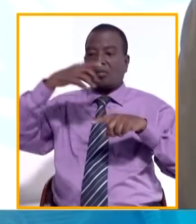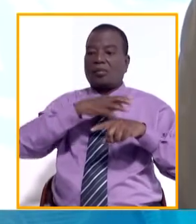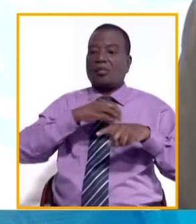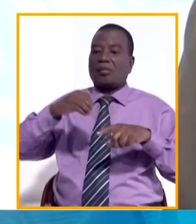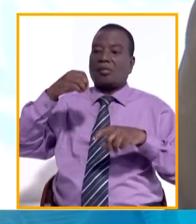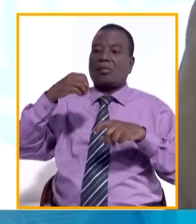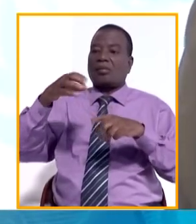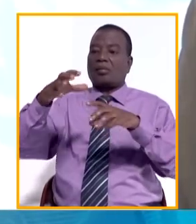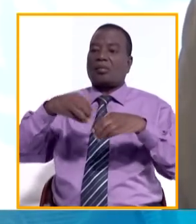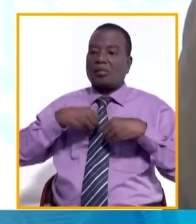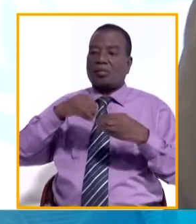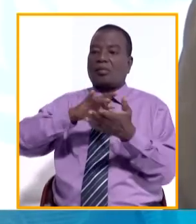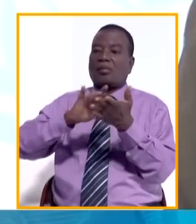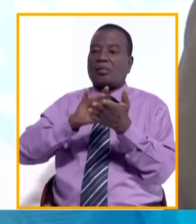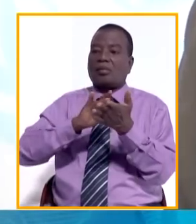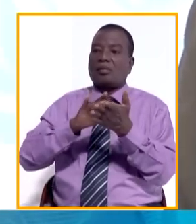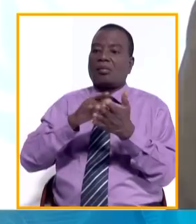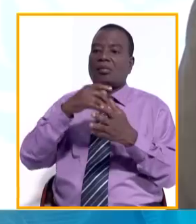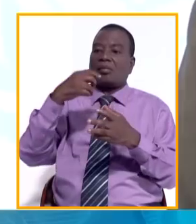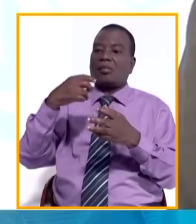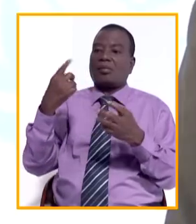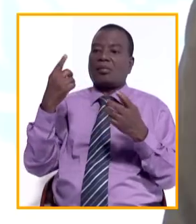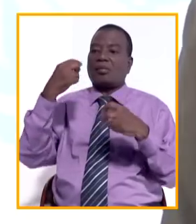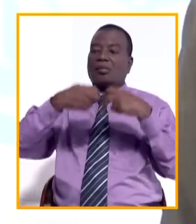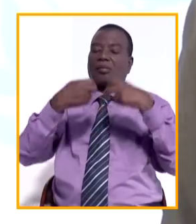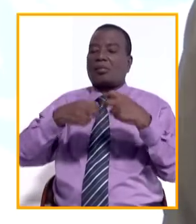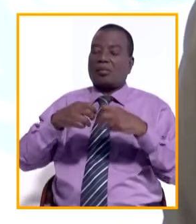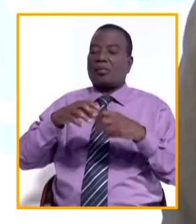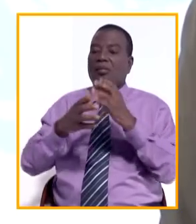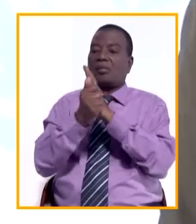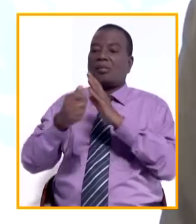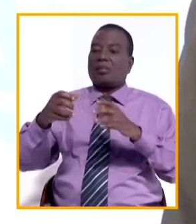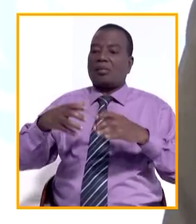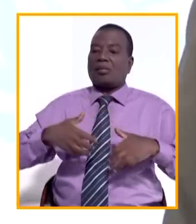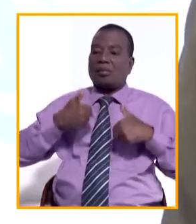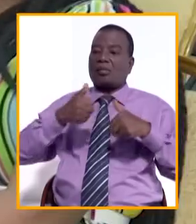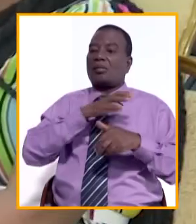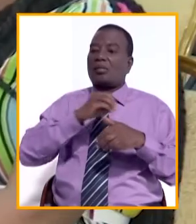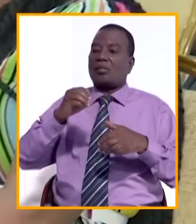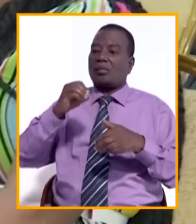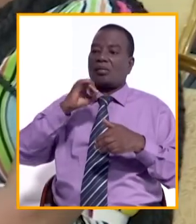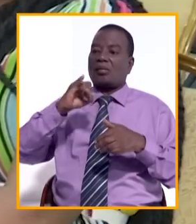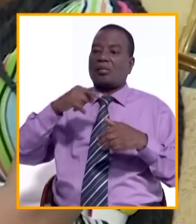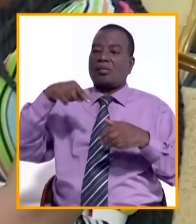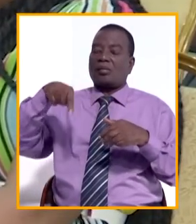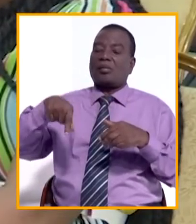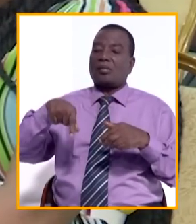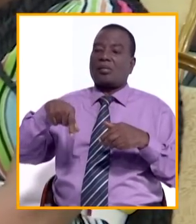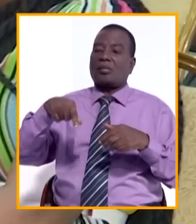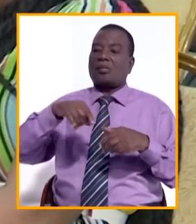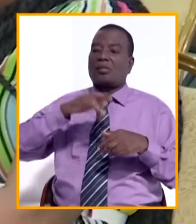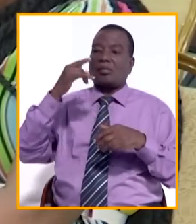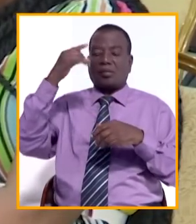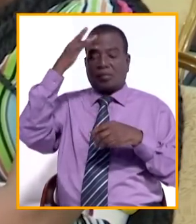aux médicaments et les questions de qualité des soins soient assurées. Deuxièmement, il faut faire en sorte que tout ce qui